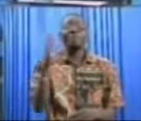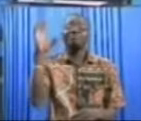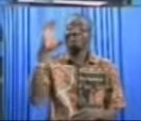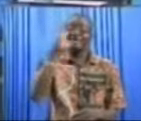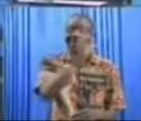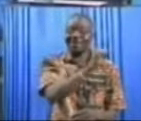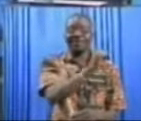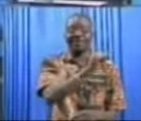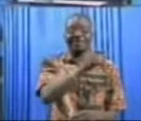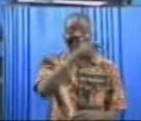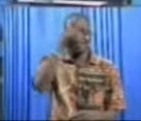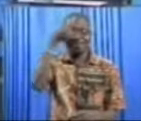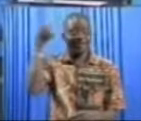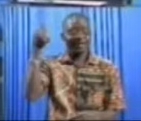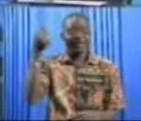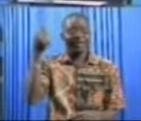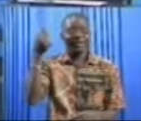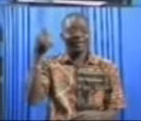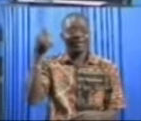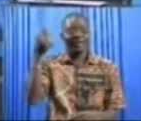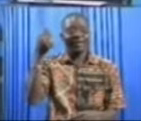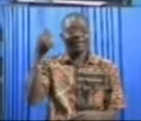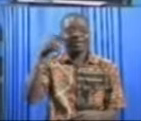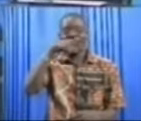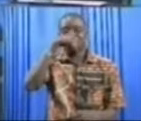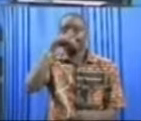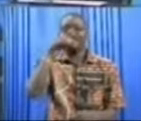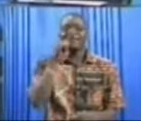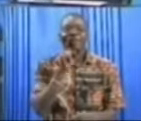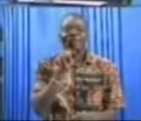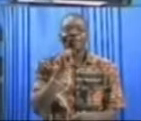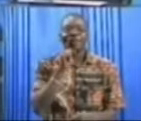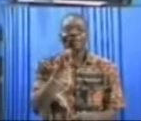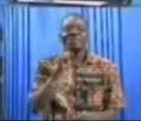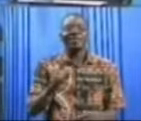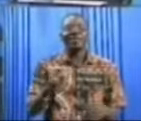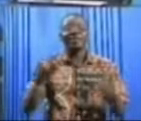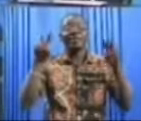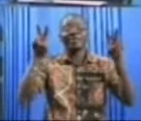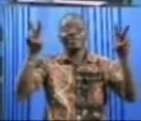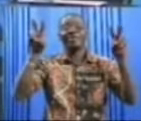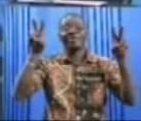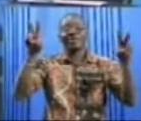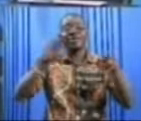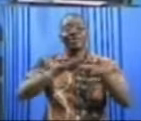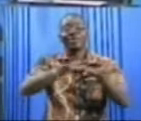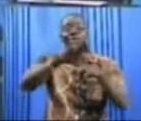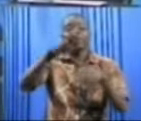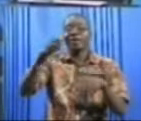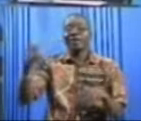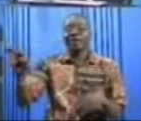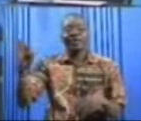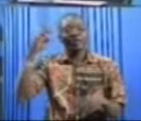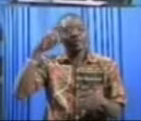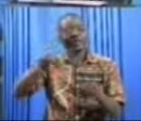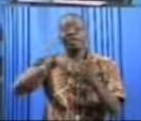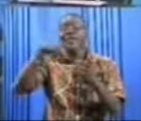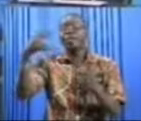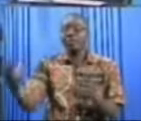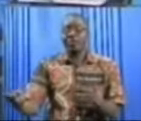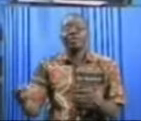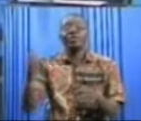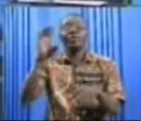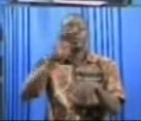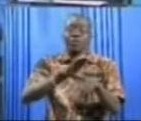va dire, parce que le Gabon, en cas de victoire sur le Burkina ce soir, et en cas de défaite du Congo